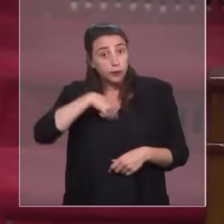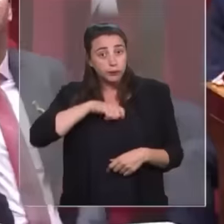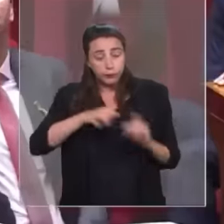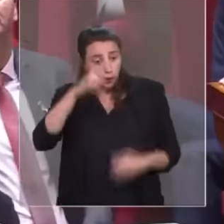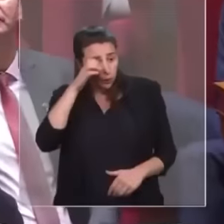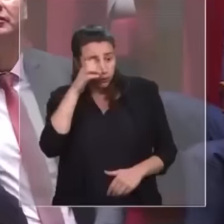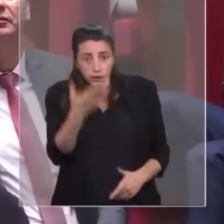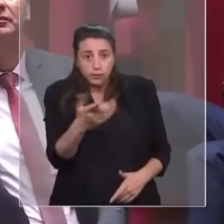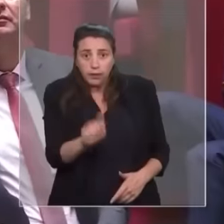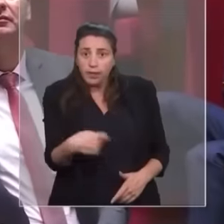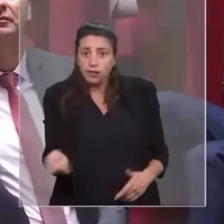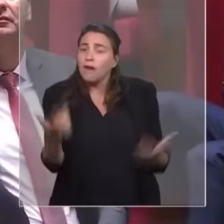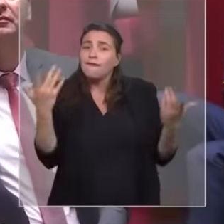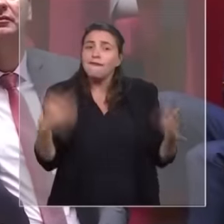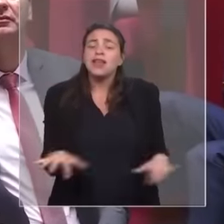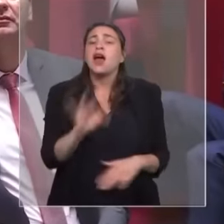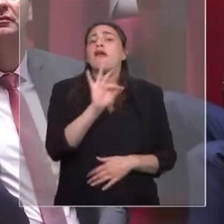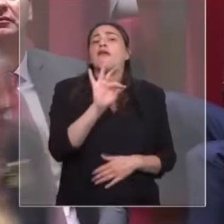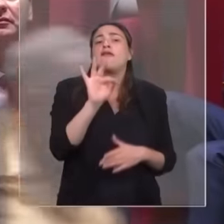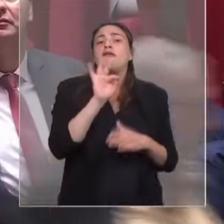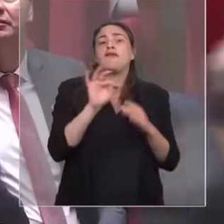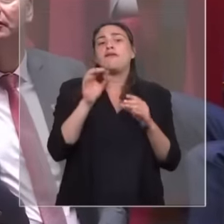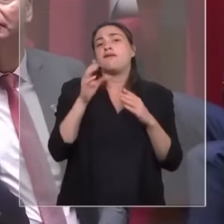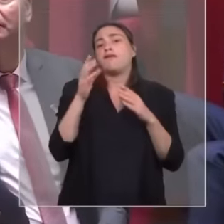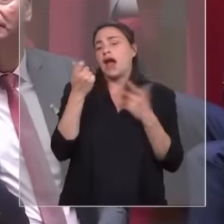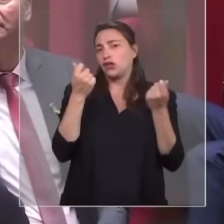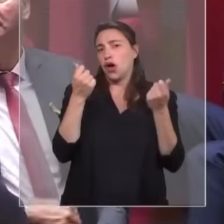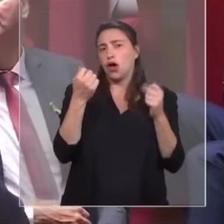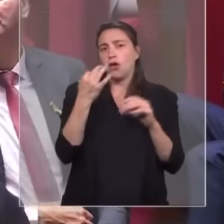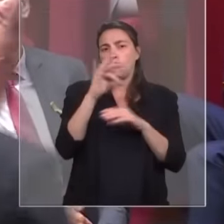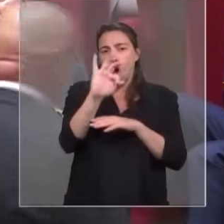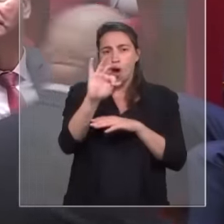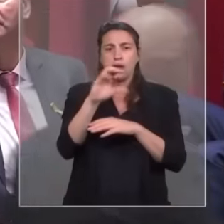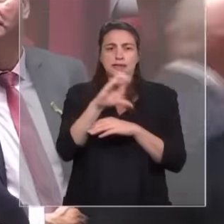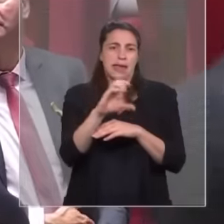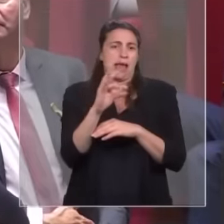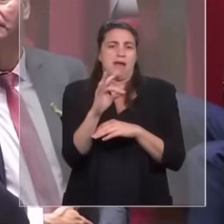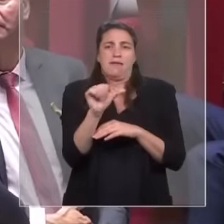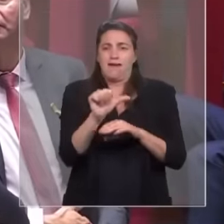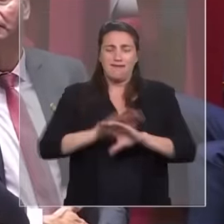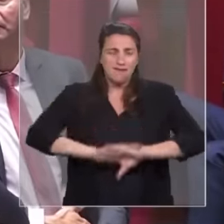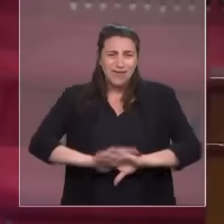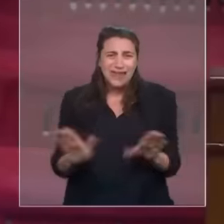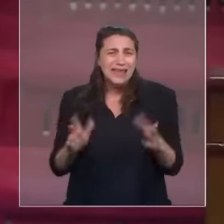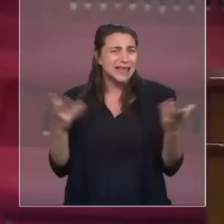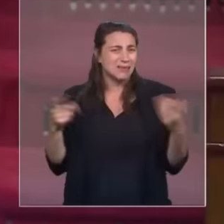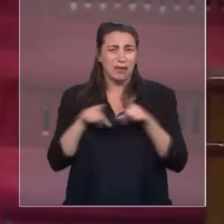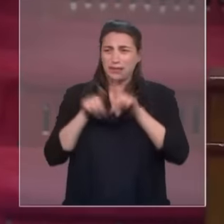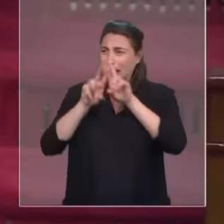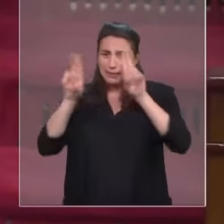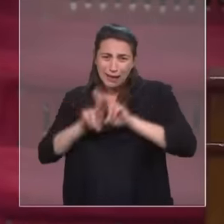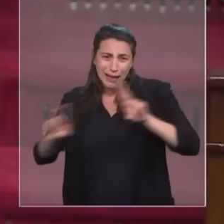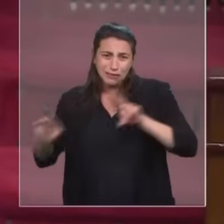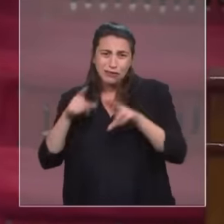finir avec le franc CFA. Et que dire du franc pacifique ? Au lieu de cela, vous continuez à exiger des sanctions internationales qui étoufflent les peuples et